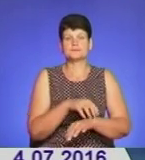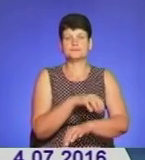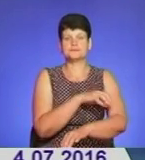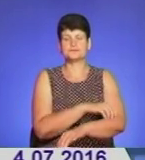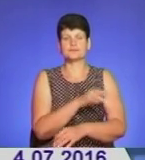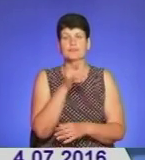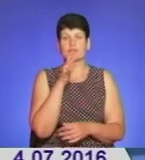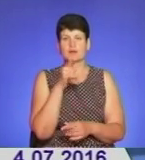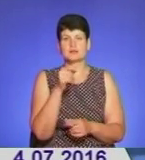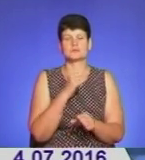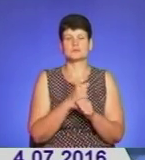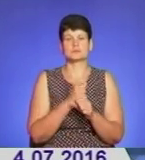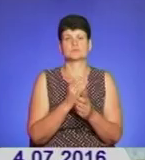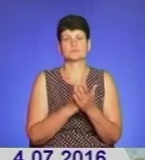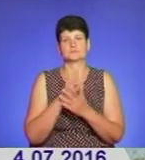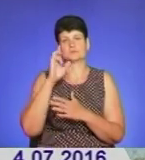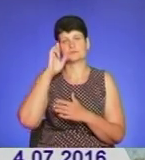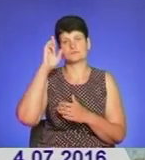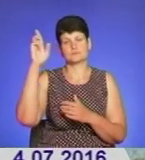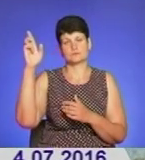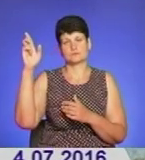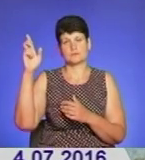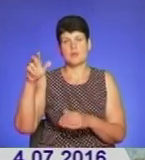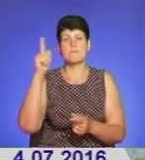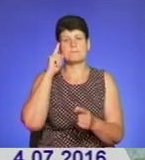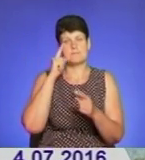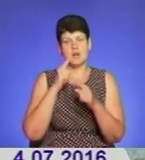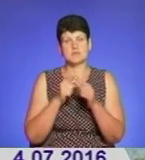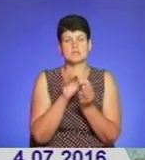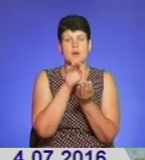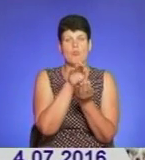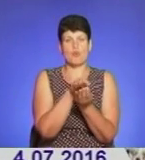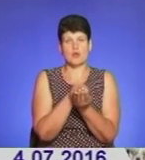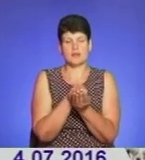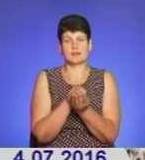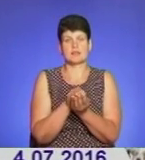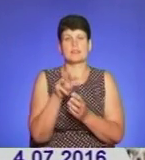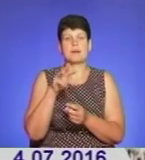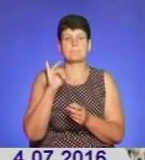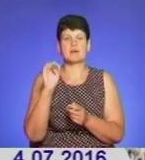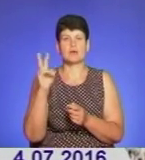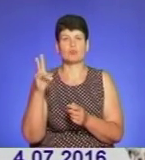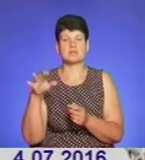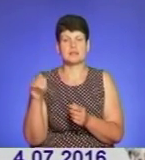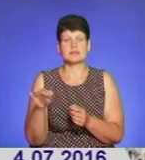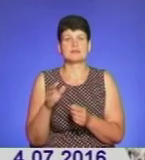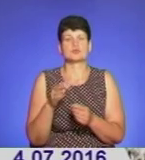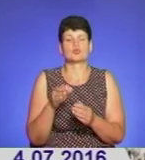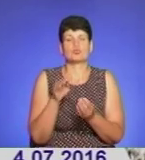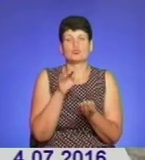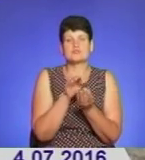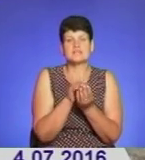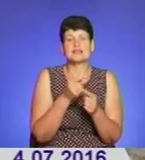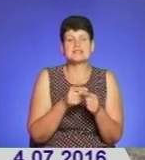та поминальну панахиду. Братська могила на Миколинецькому кладовищі – місце, де спочувають наші краяни, замордовані